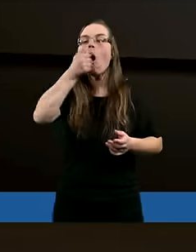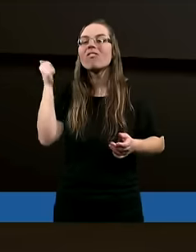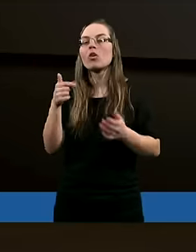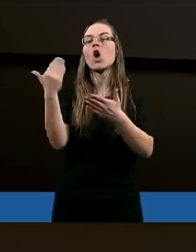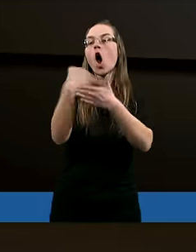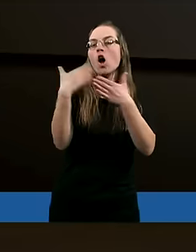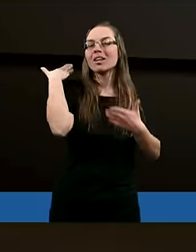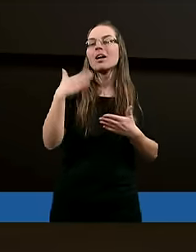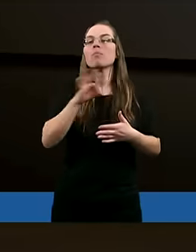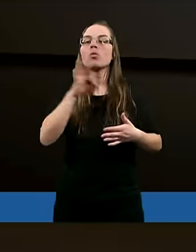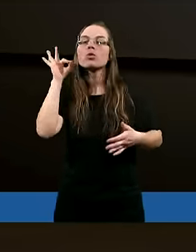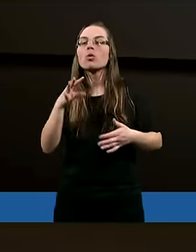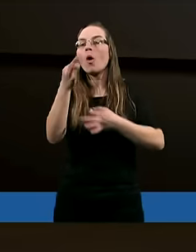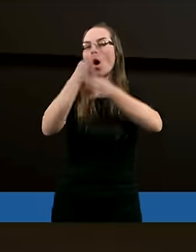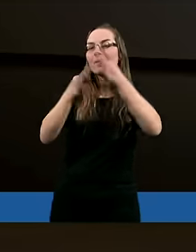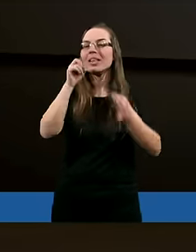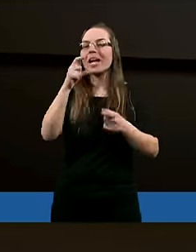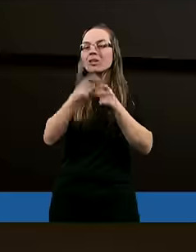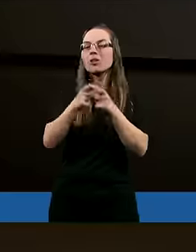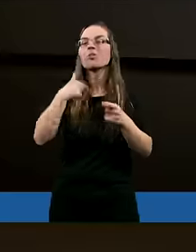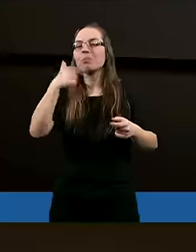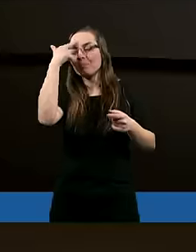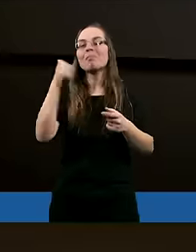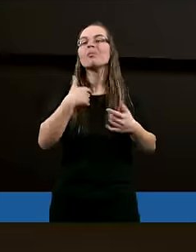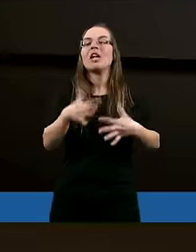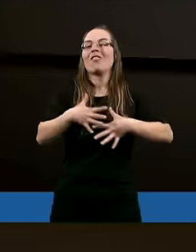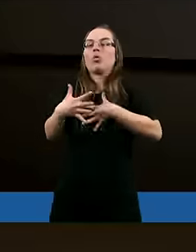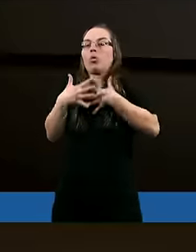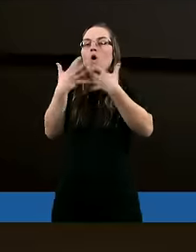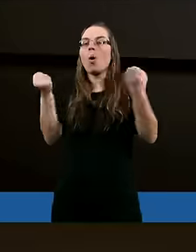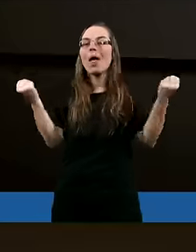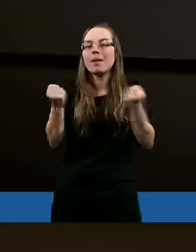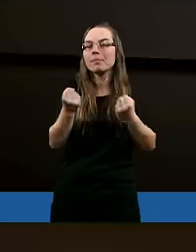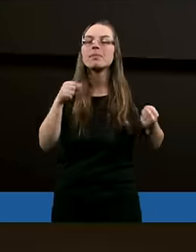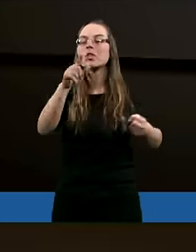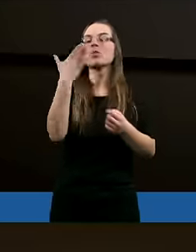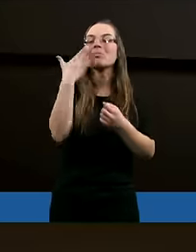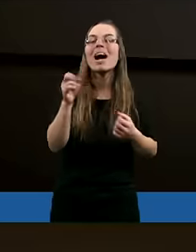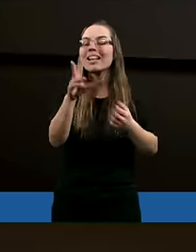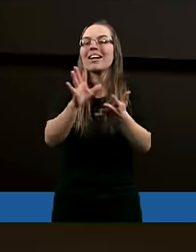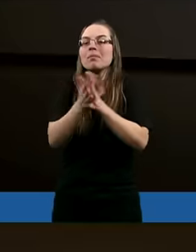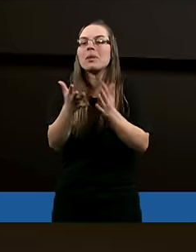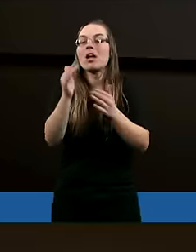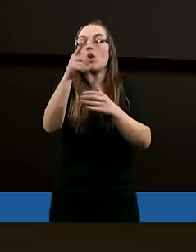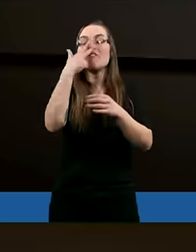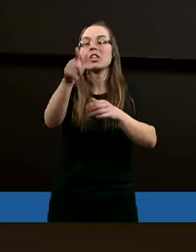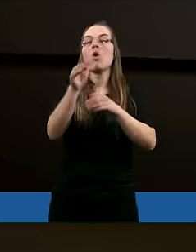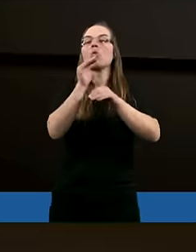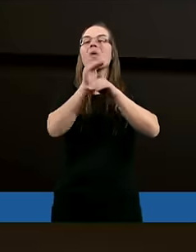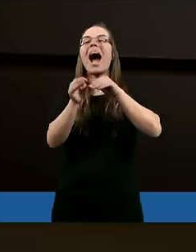Mi ostatnio moja siostra powiedziała takie słowa, które powiem wam, że się wzruszyłam, bo powiedziała, wiesz co, złagodniałaś trochę.